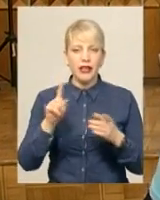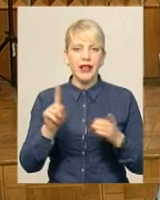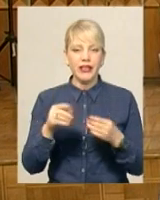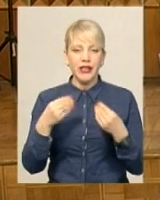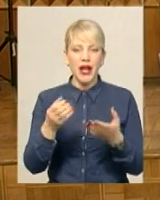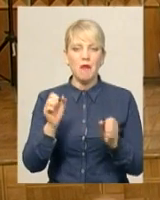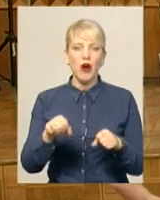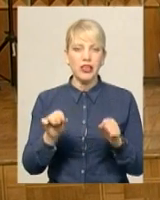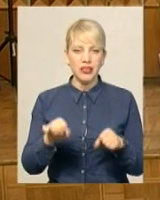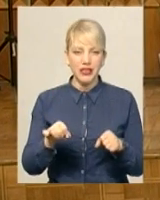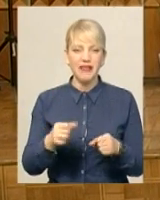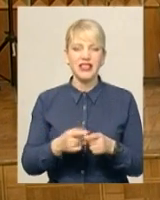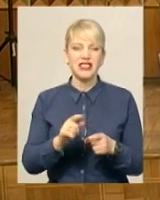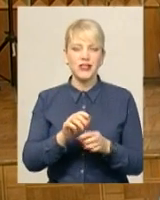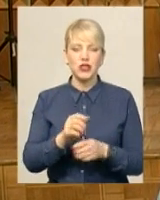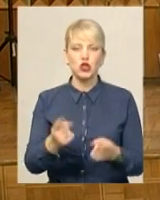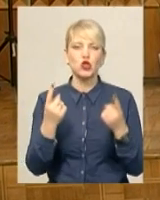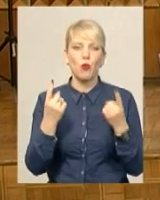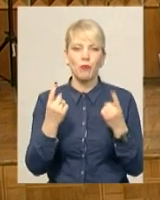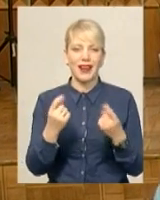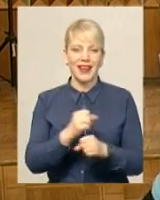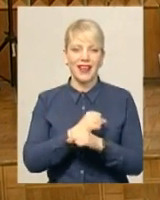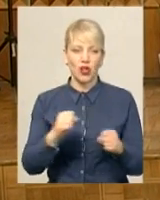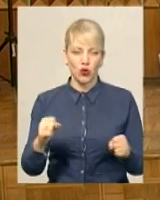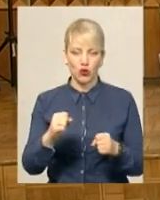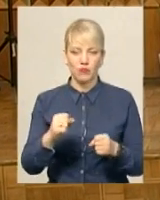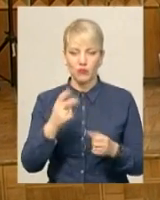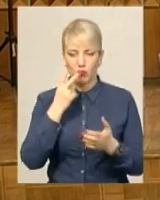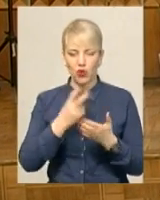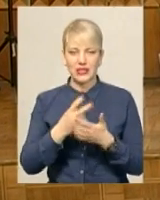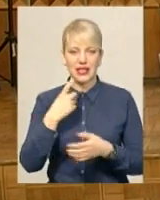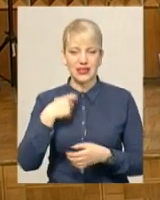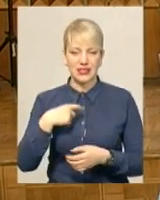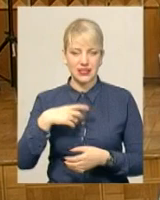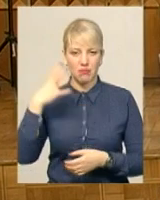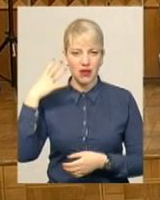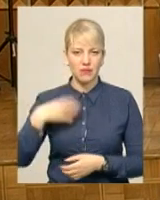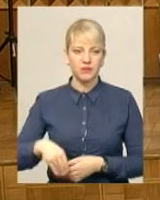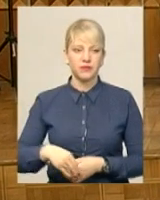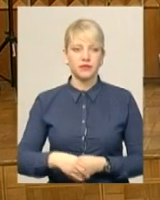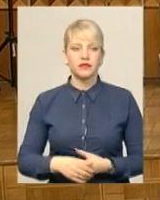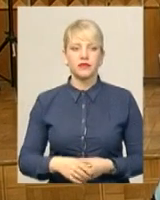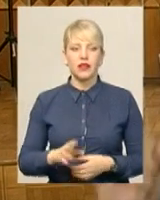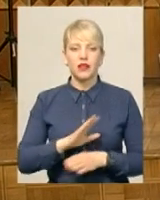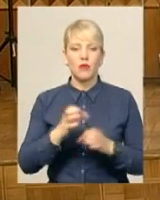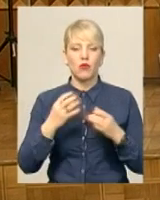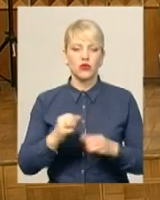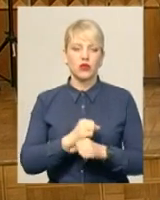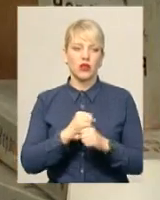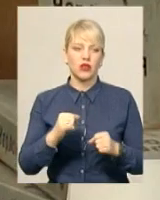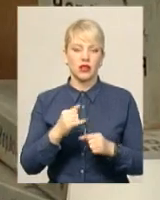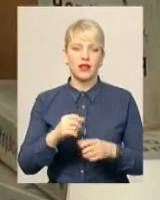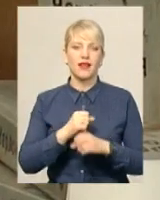дає можливість нашим супергероям українським розвернутися і показати себе у всій красі, а не просто здійснити подвиг і героїчно